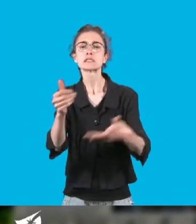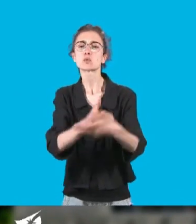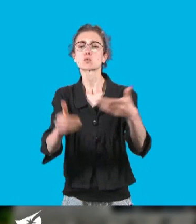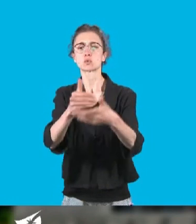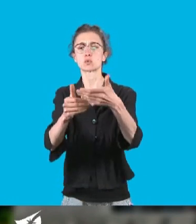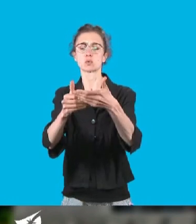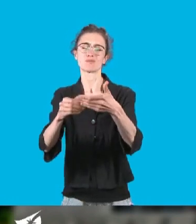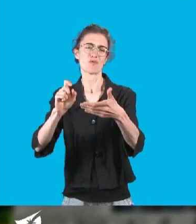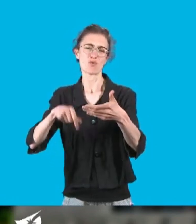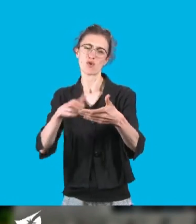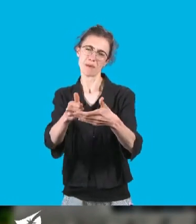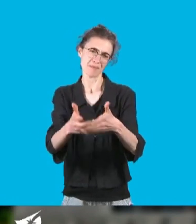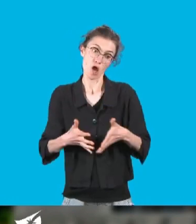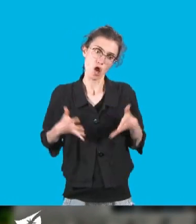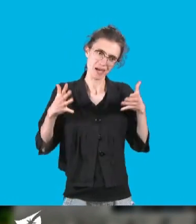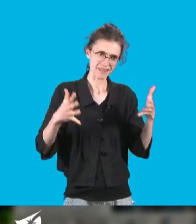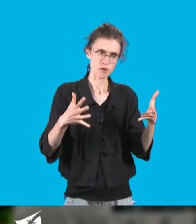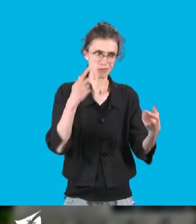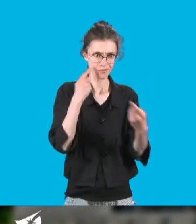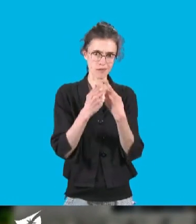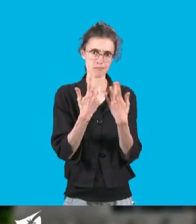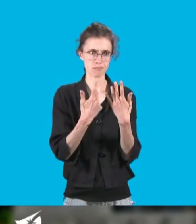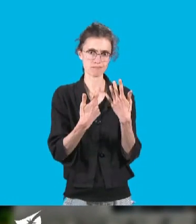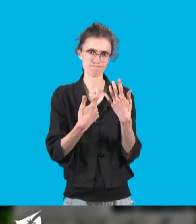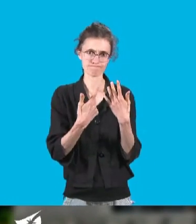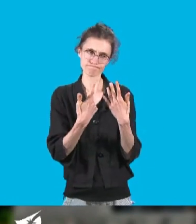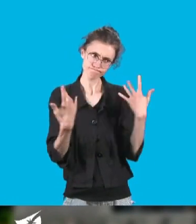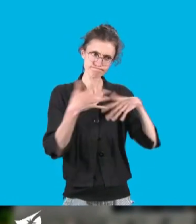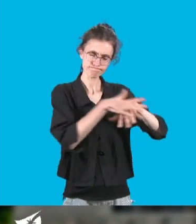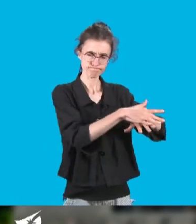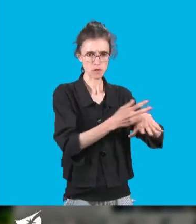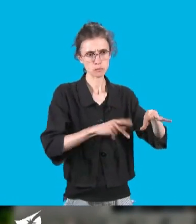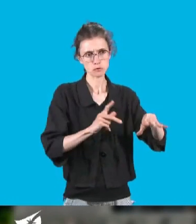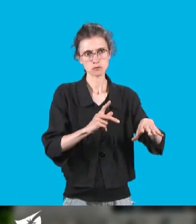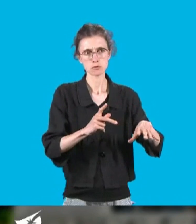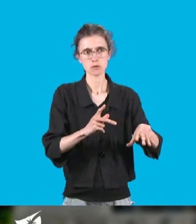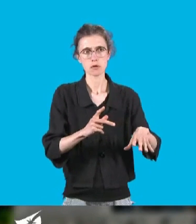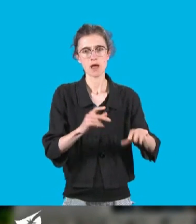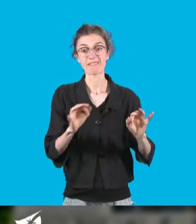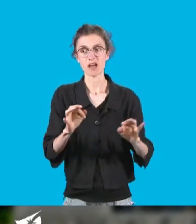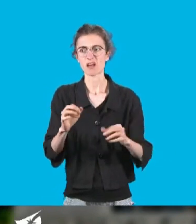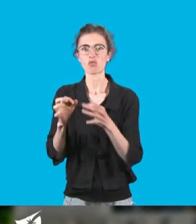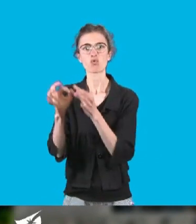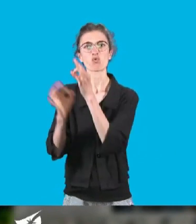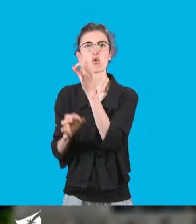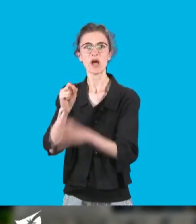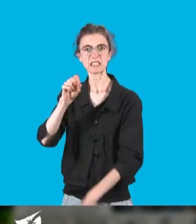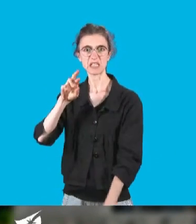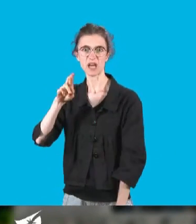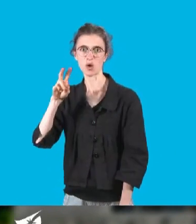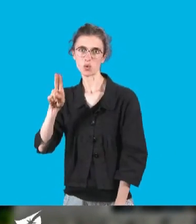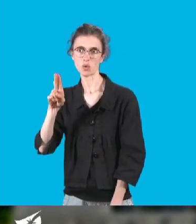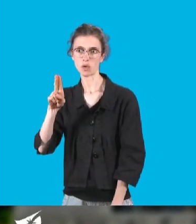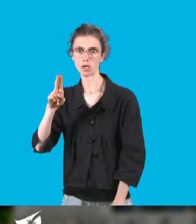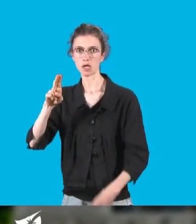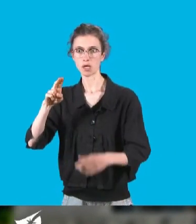'avenir pour ne pas creuser davantage le taux SRU. Le dernier point de vigilance, je le